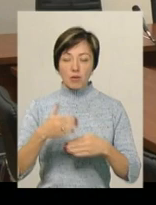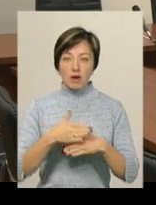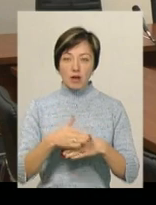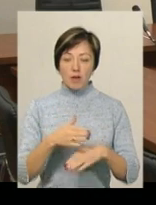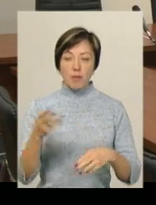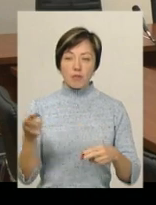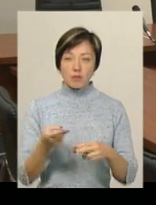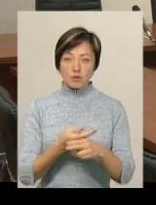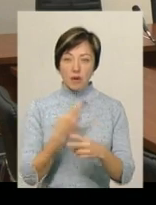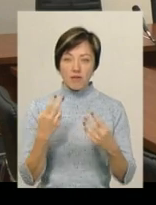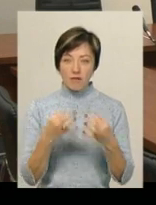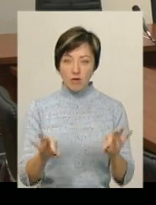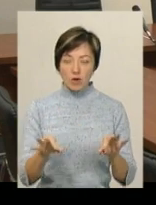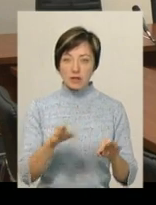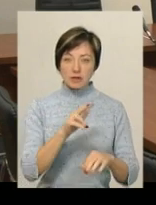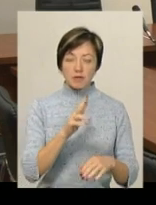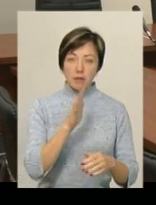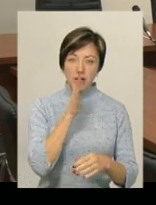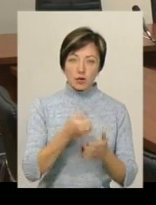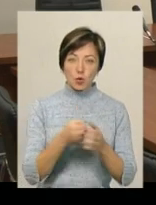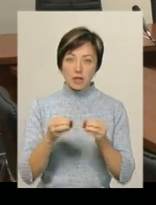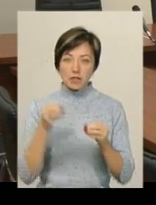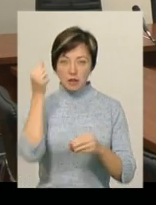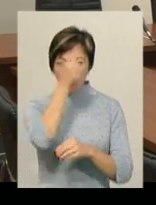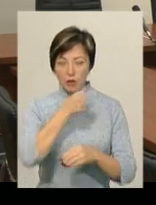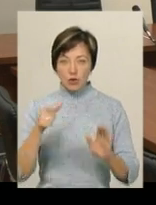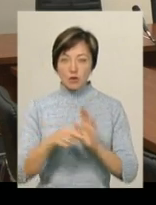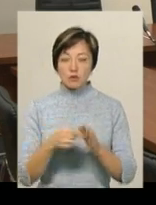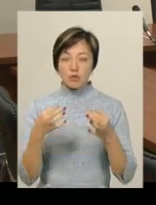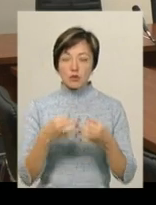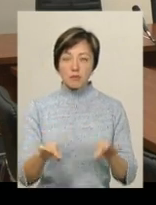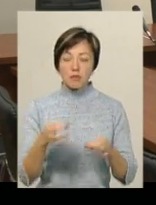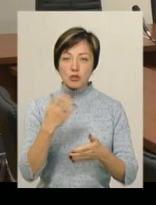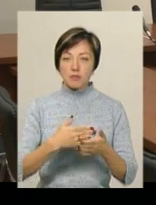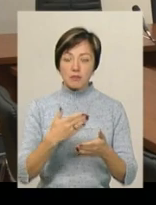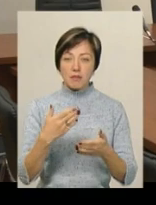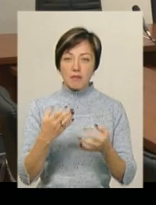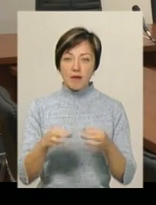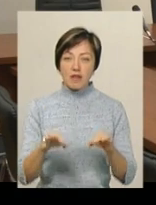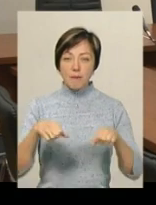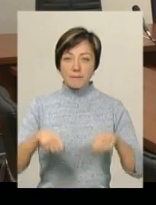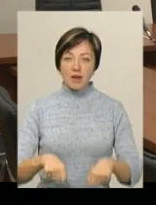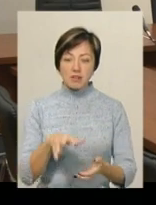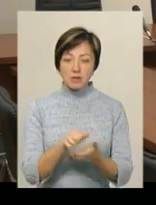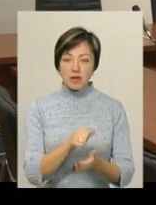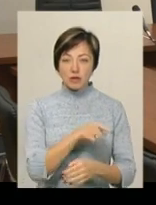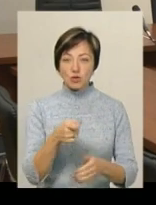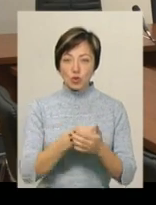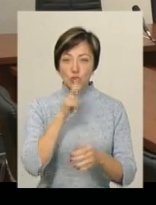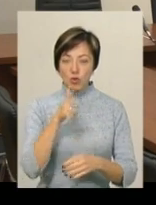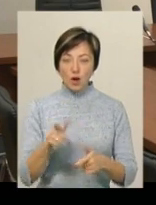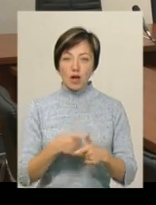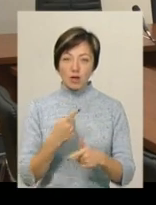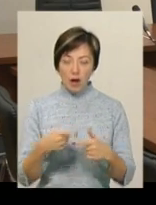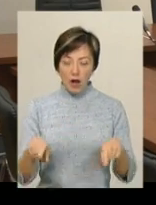у вигляді позбавлення волі на строк від 5 до 10 років з позбавленням права займатися певною діяльністю на строк до 3 років,